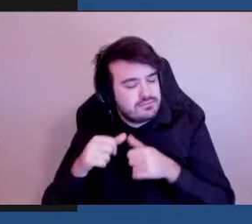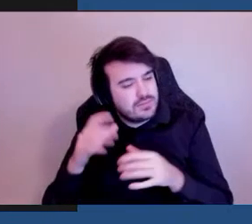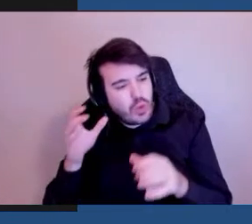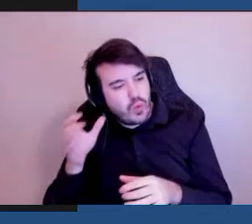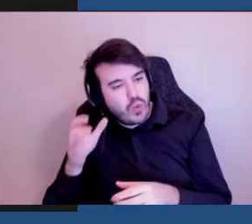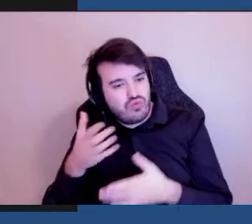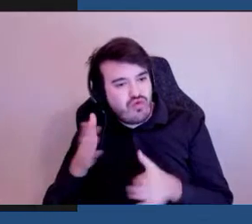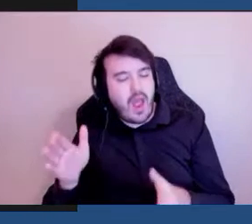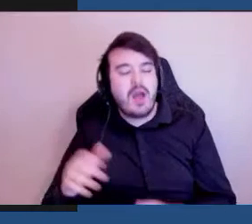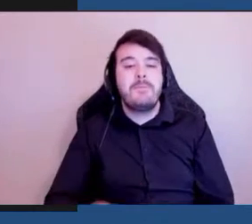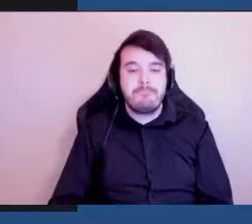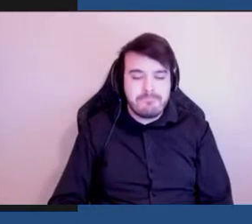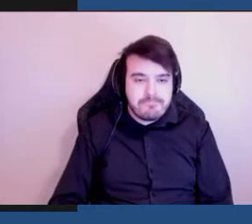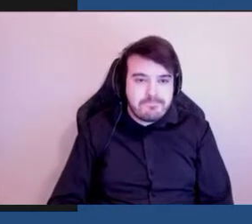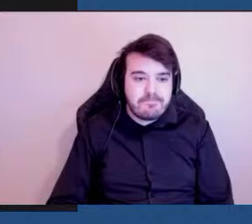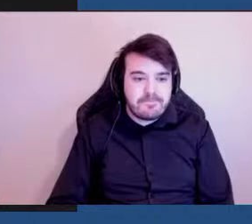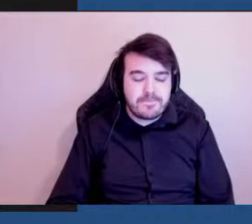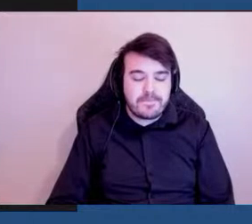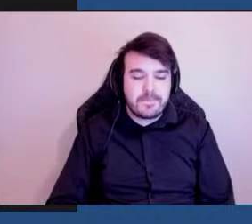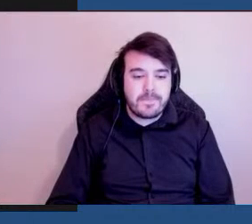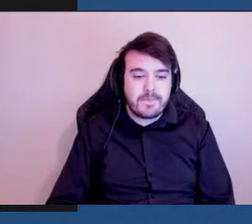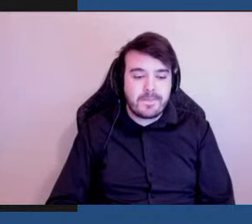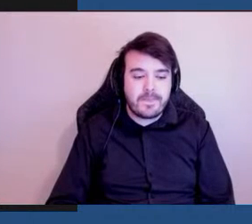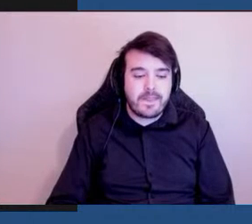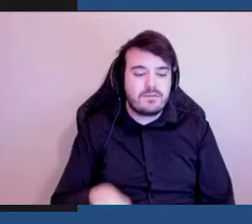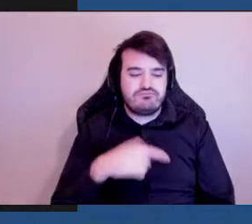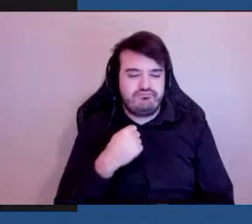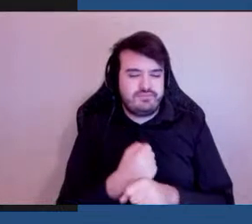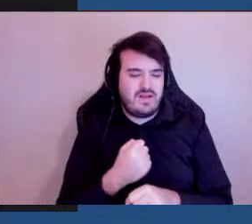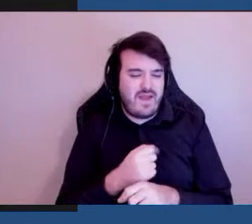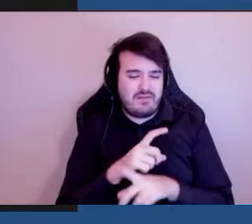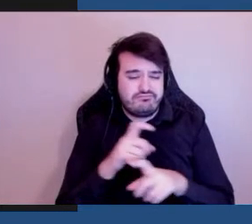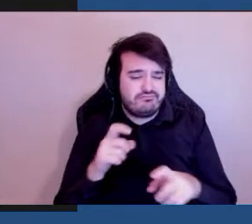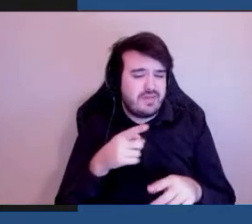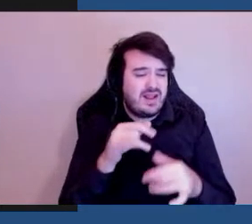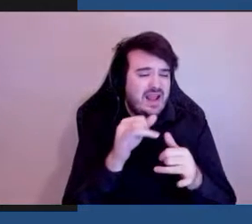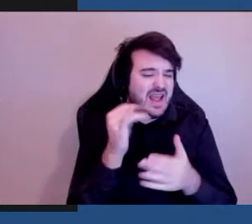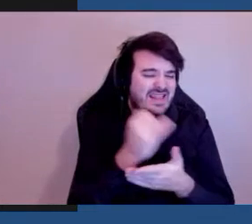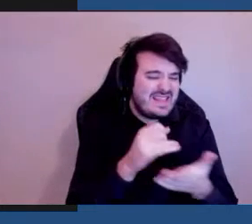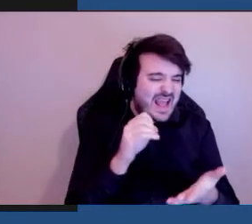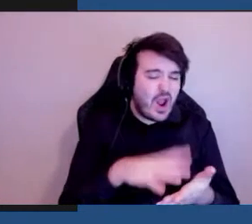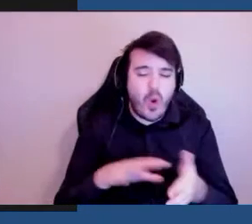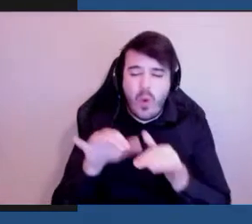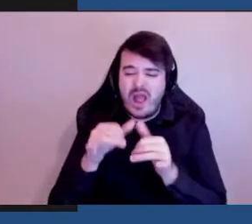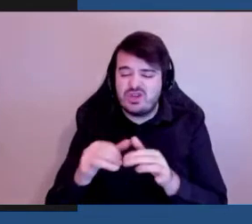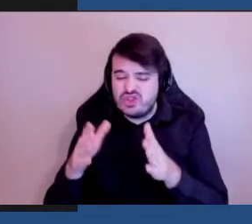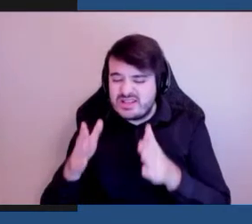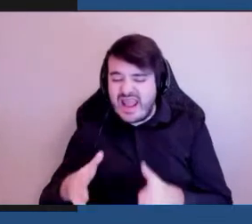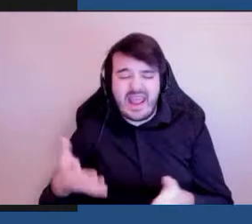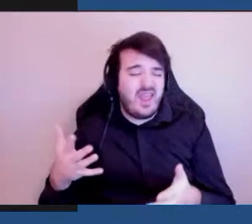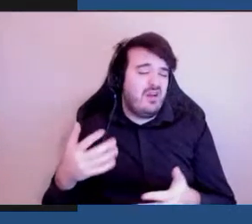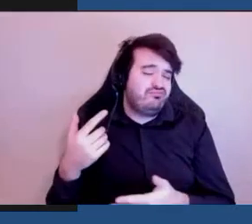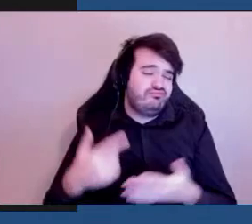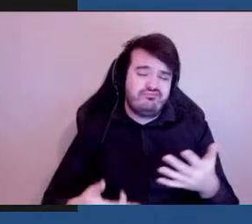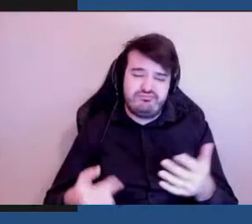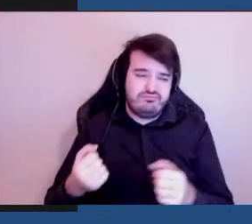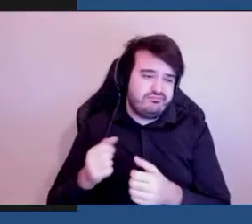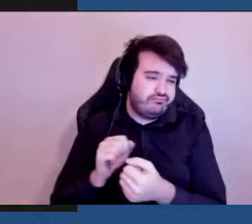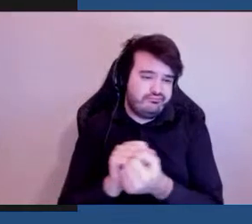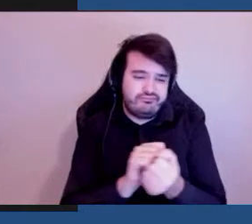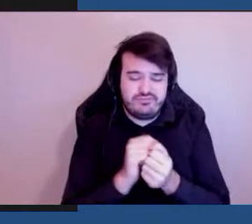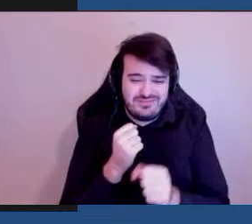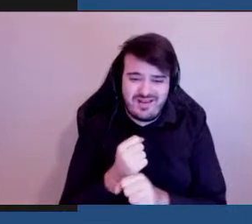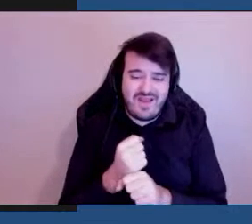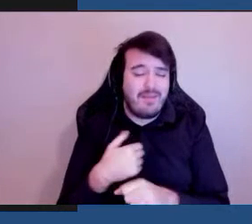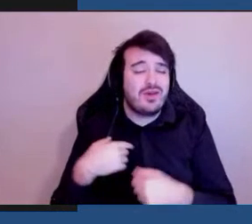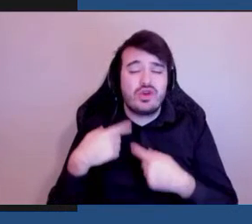nous travaillons avec différentes équipes, différents designers, différents architectes. Ce que je dis toujours, c'est que en tant que